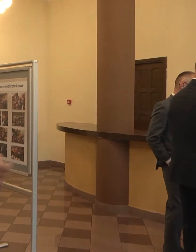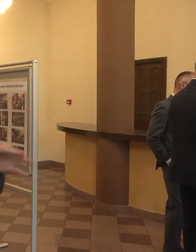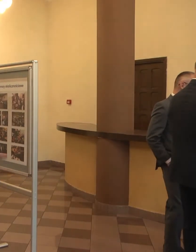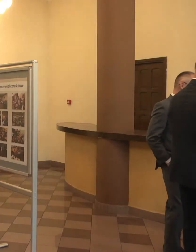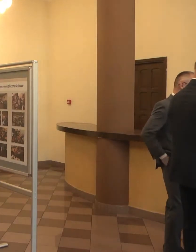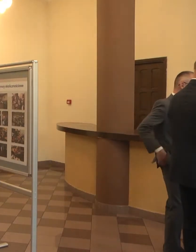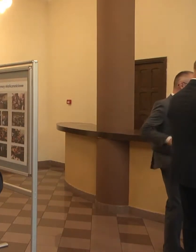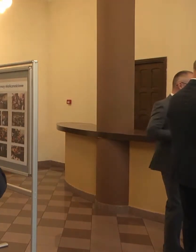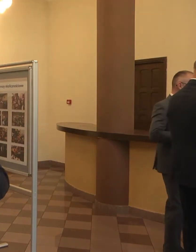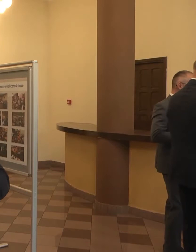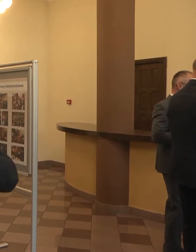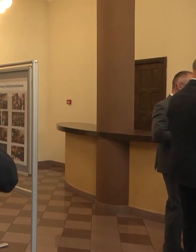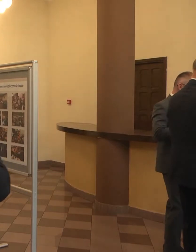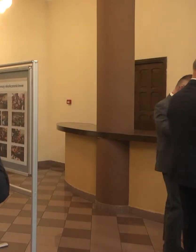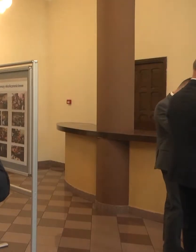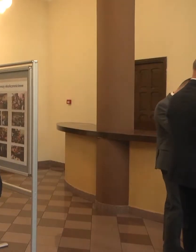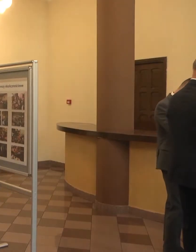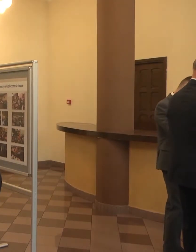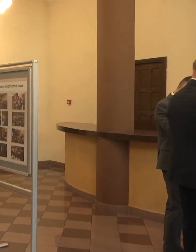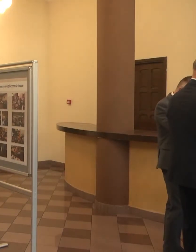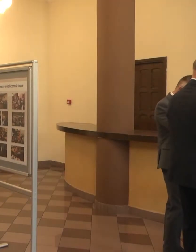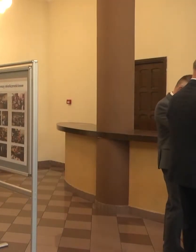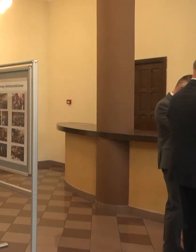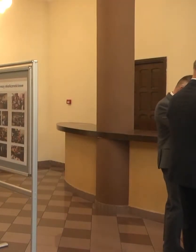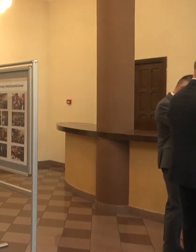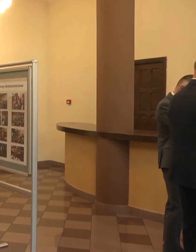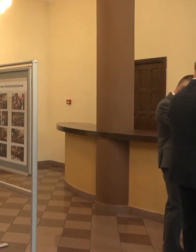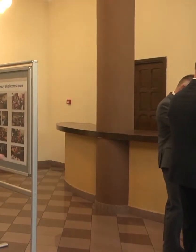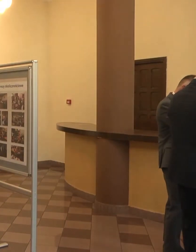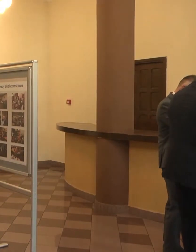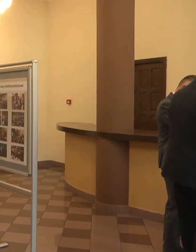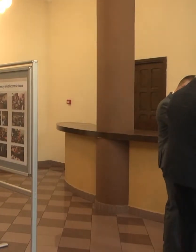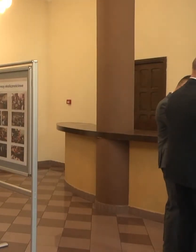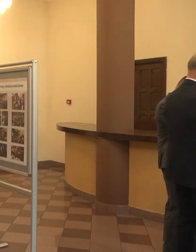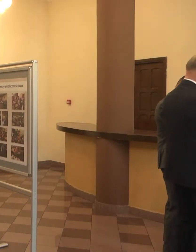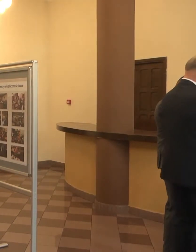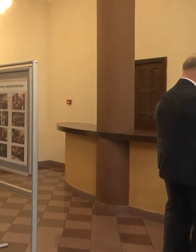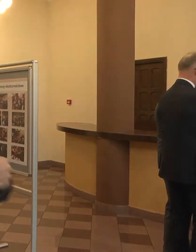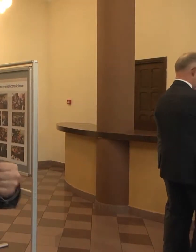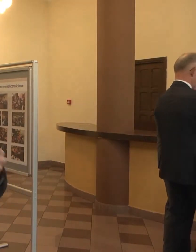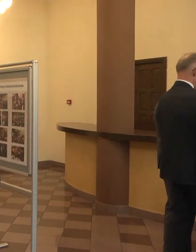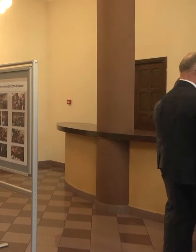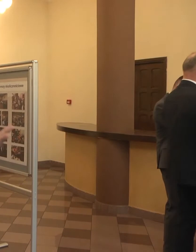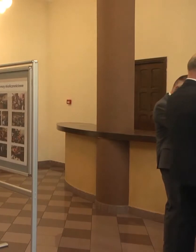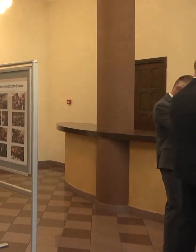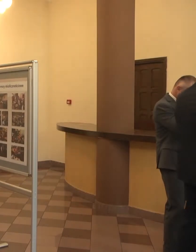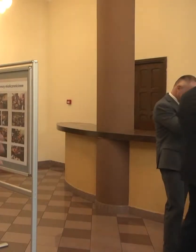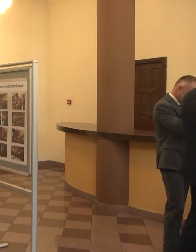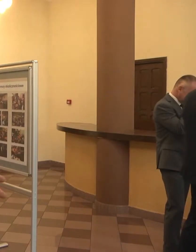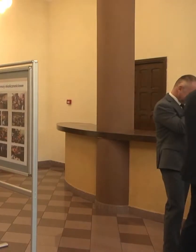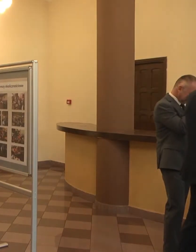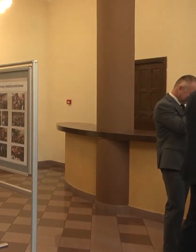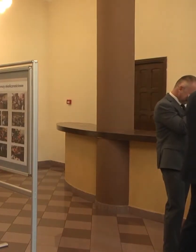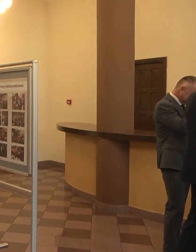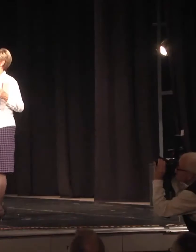historię, szeroki zakres działań i przede wszystkim naszych działaczy. Jest to także okazja, aby podziękować osobom, które nam na co dzień pomagają.